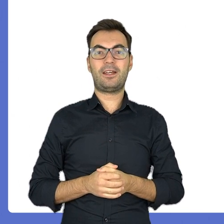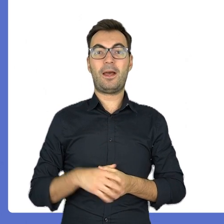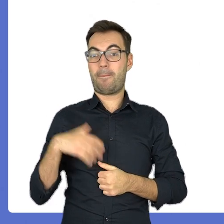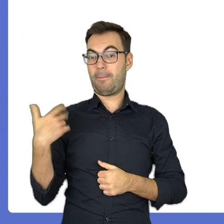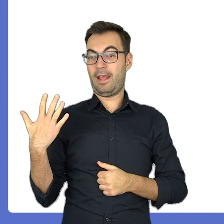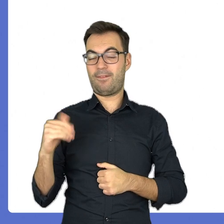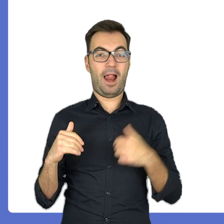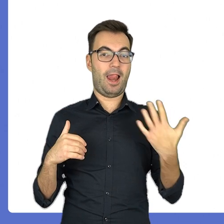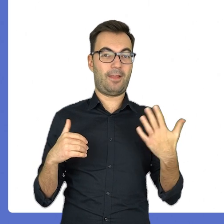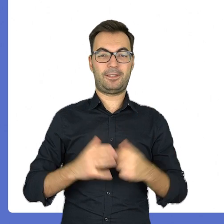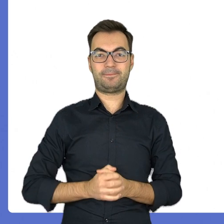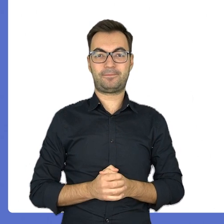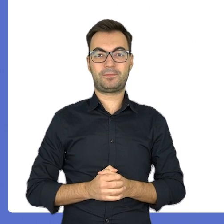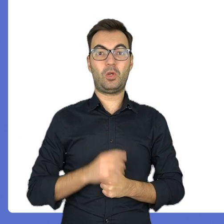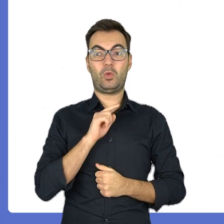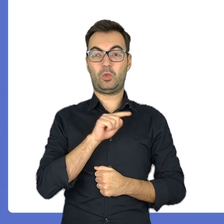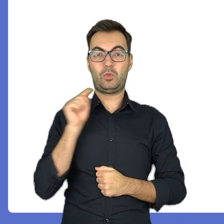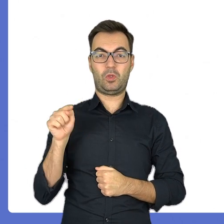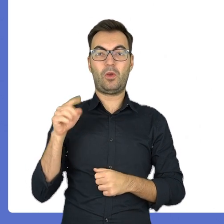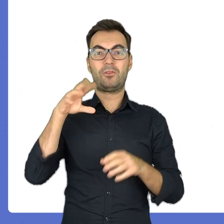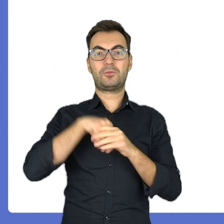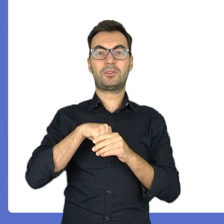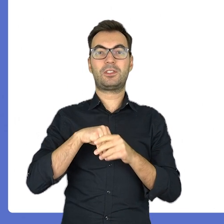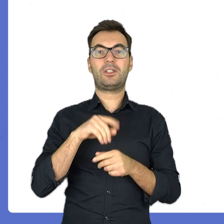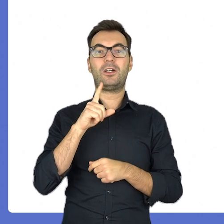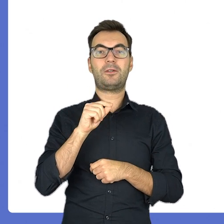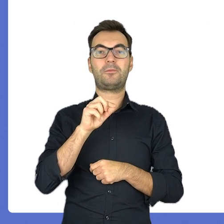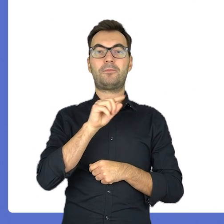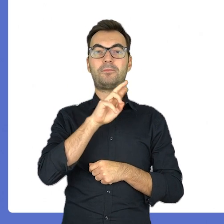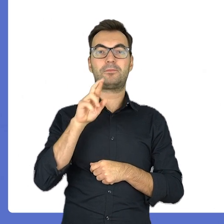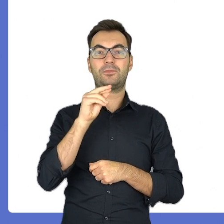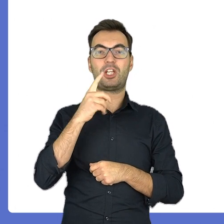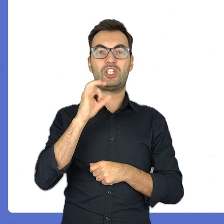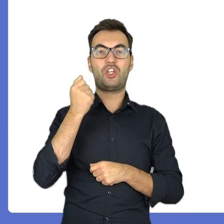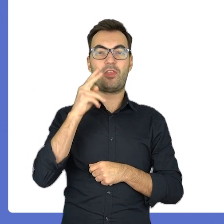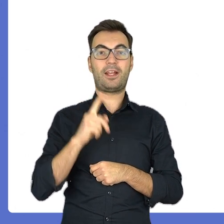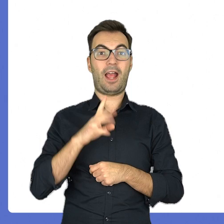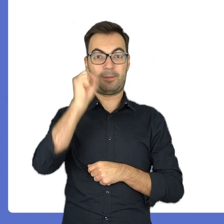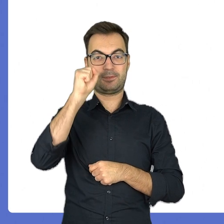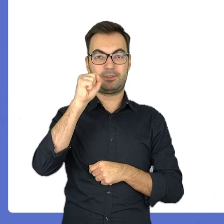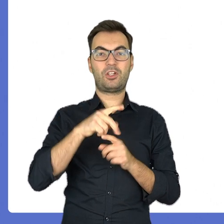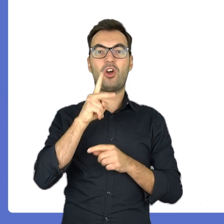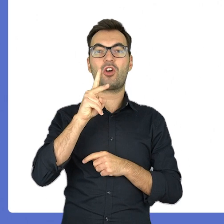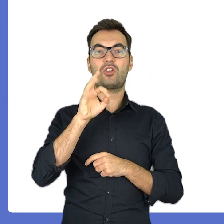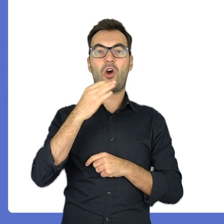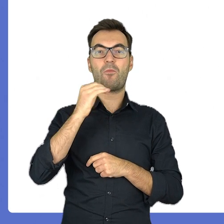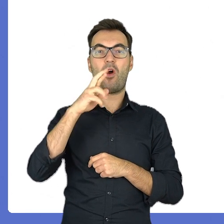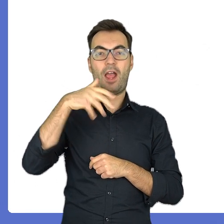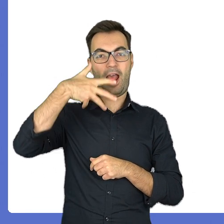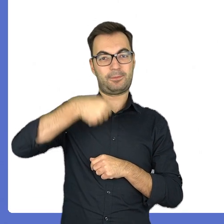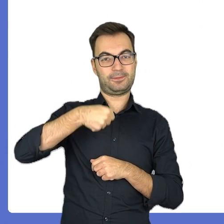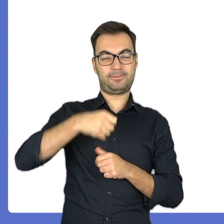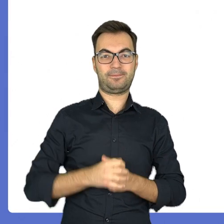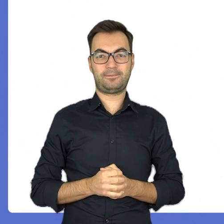prawą i lewą, a każda połowa składa się z przedsionka u góry i komory u dołu.